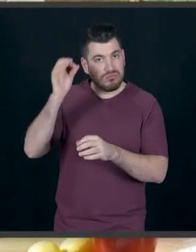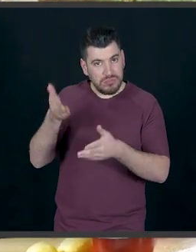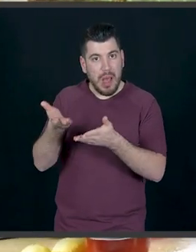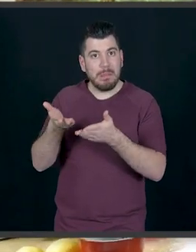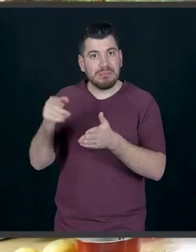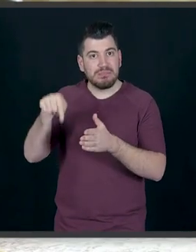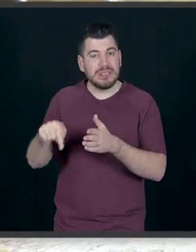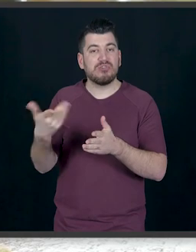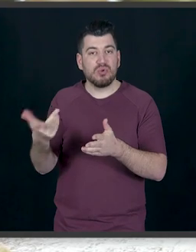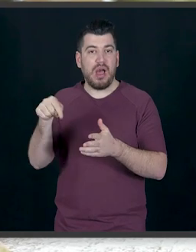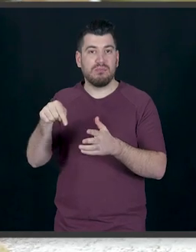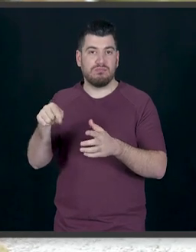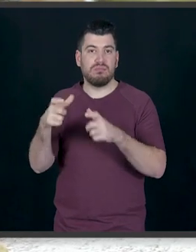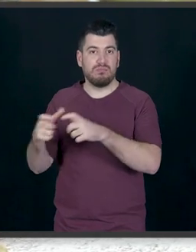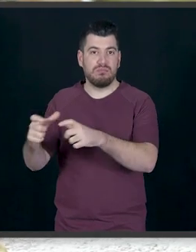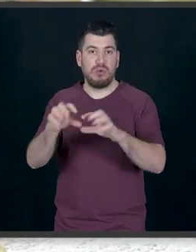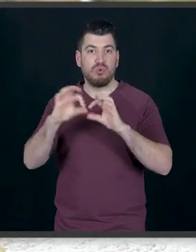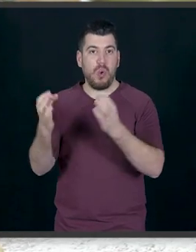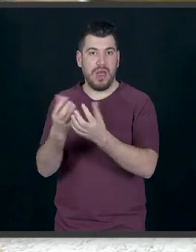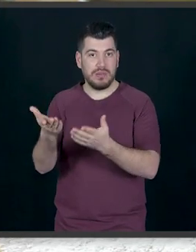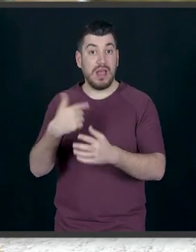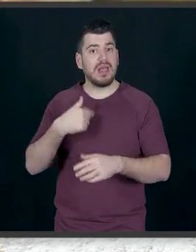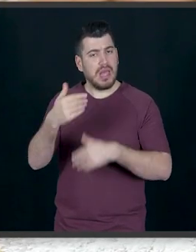Και συνεχίζω με το δεύτερο, ακριβώς με τον ίδιο τρόπο.